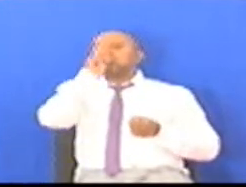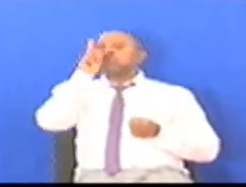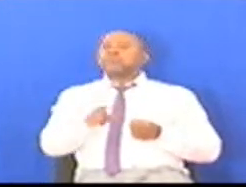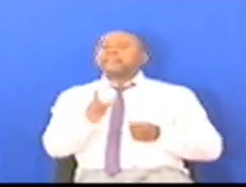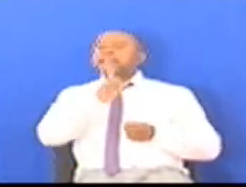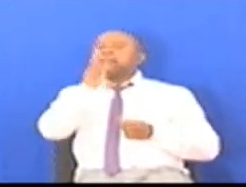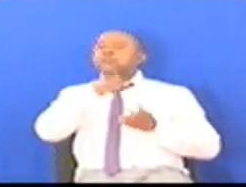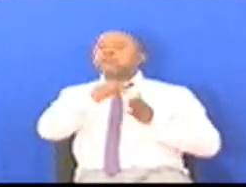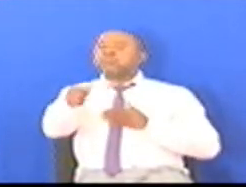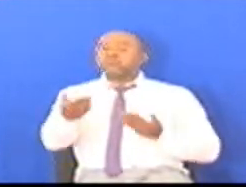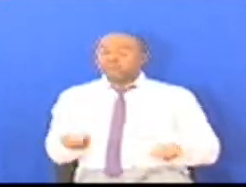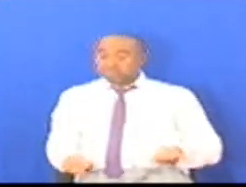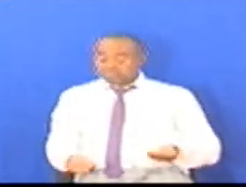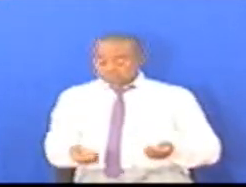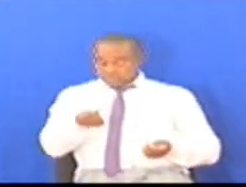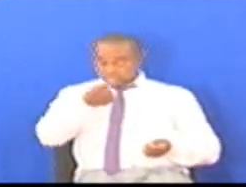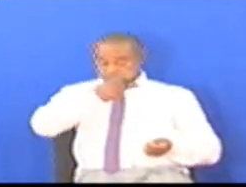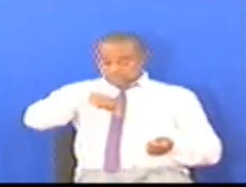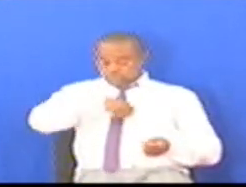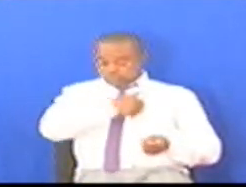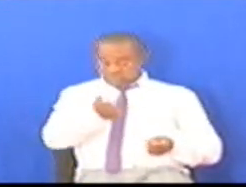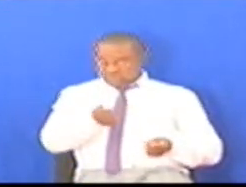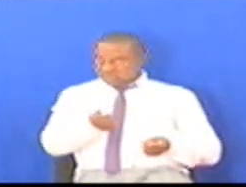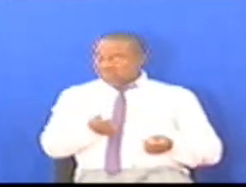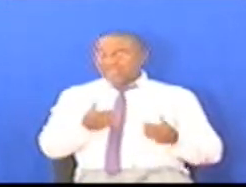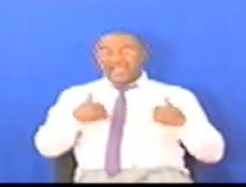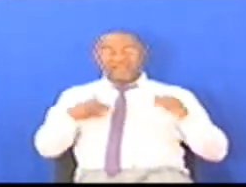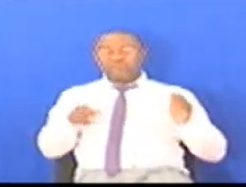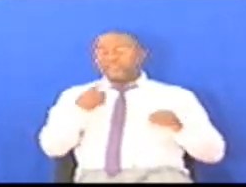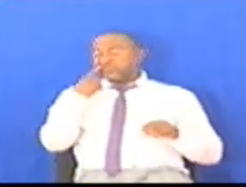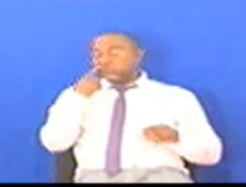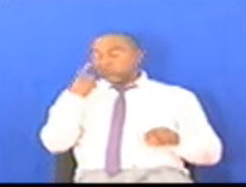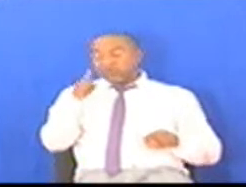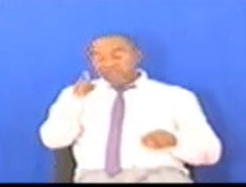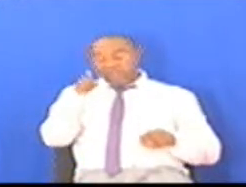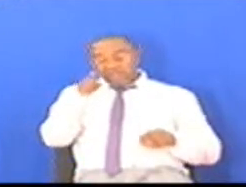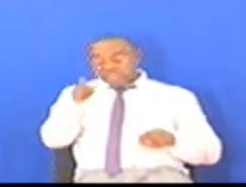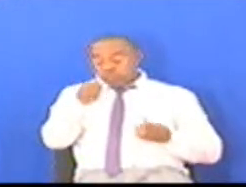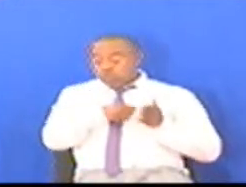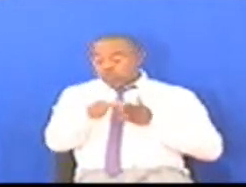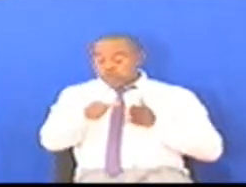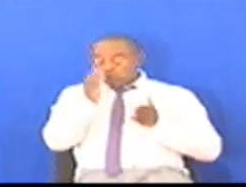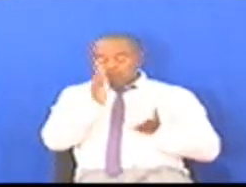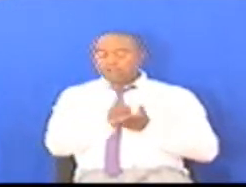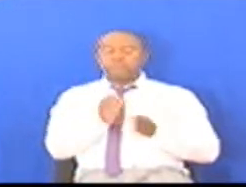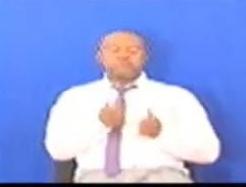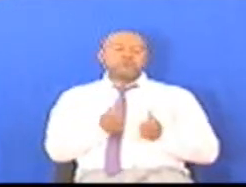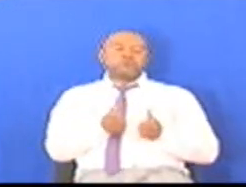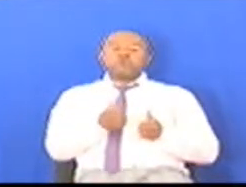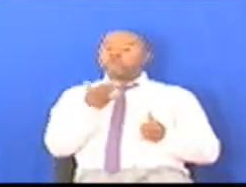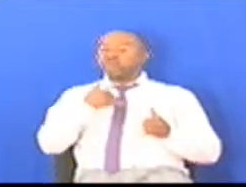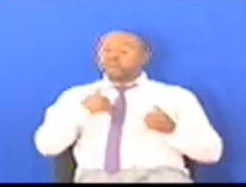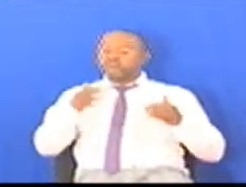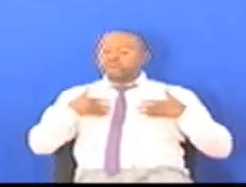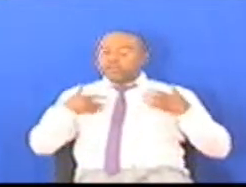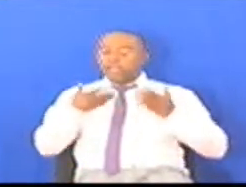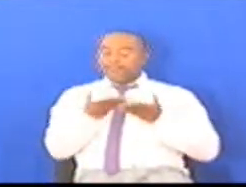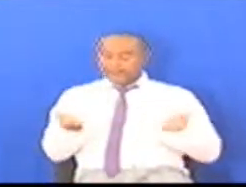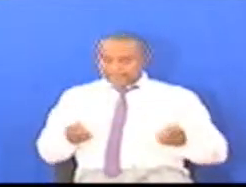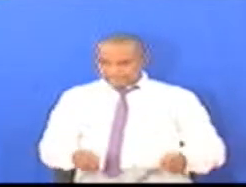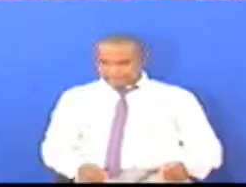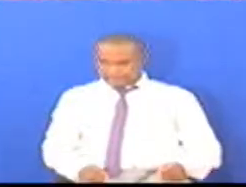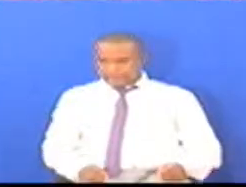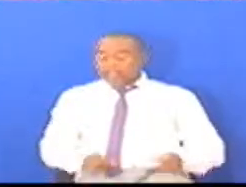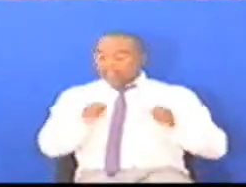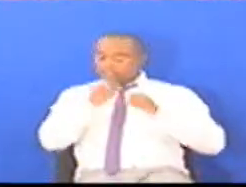hakizao Mana hatasewa mbunge Hatuta furai tuondoke Kama hatujalipwa hakizetu Nipende pia kuongelea